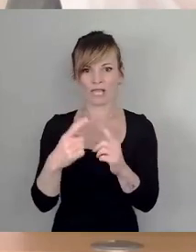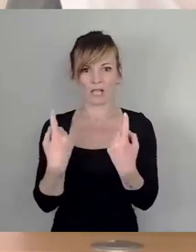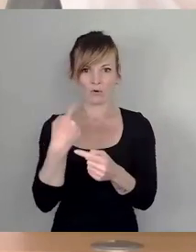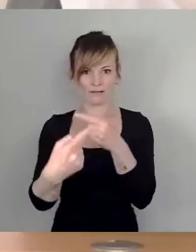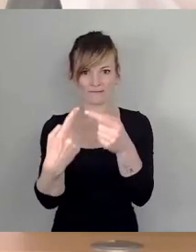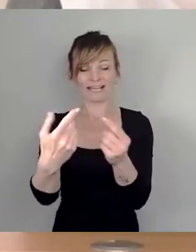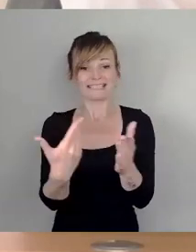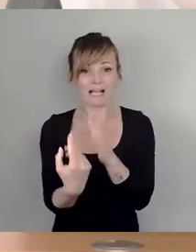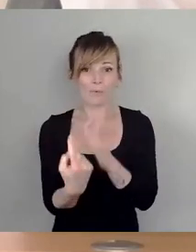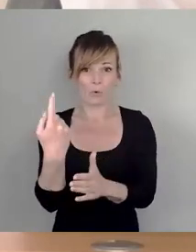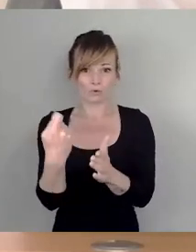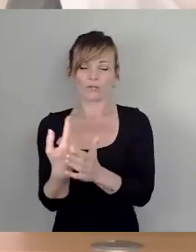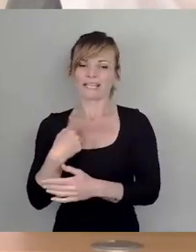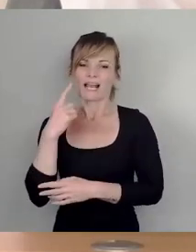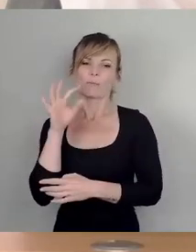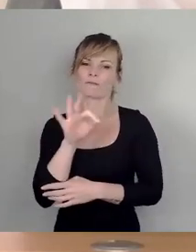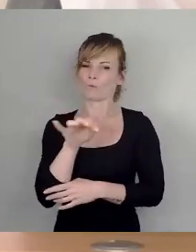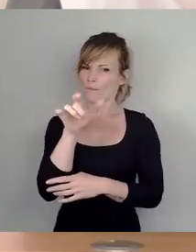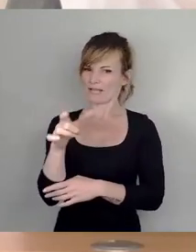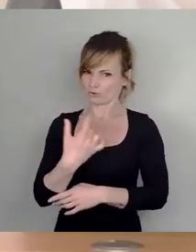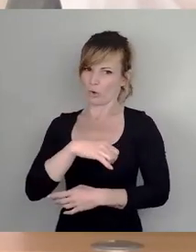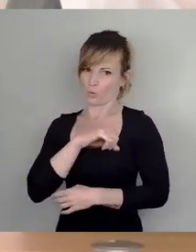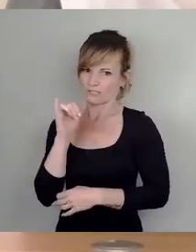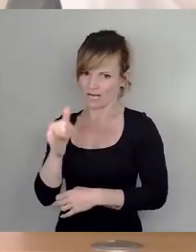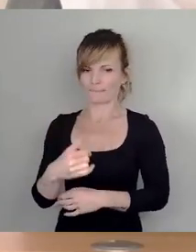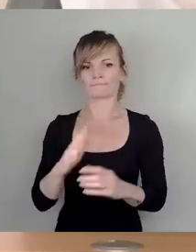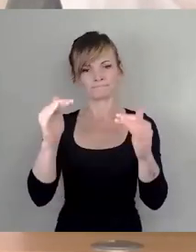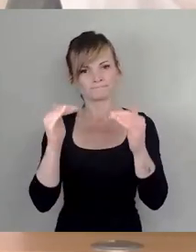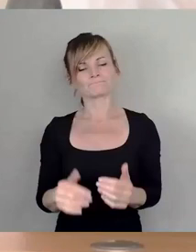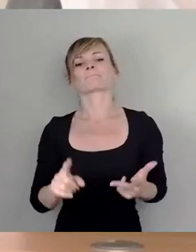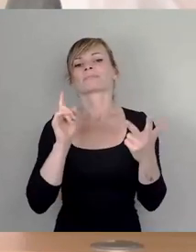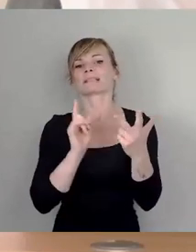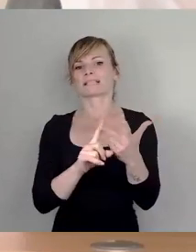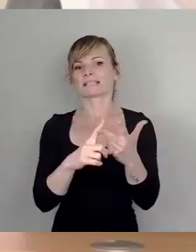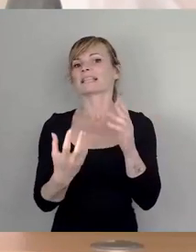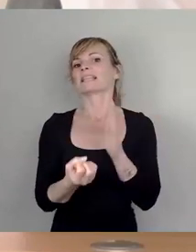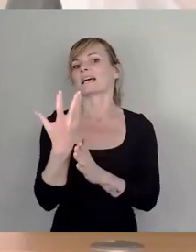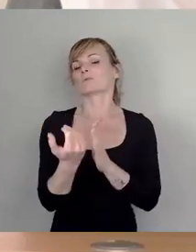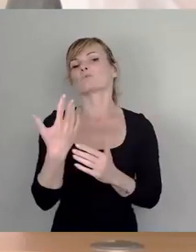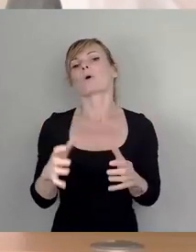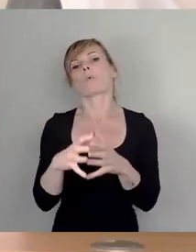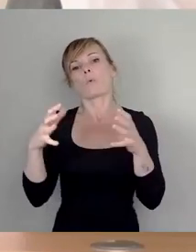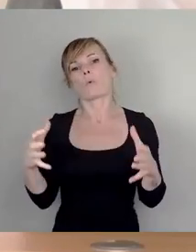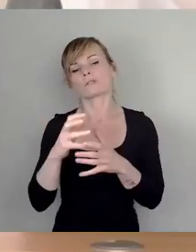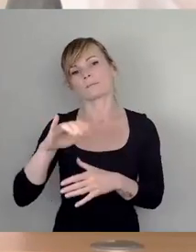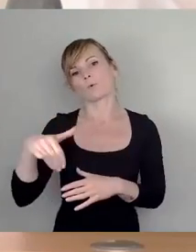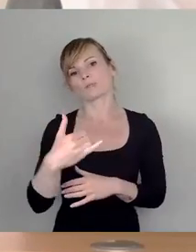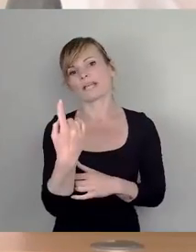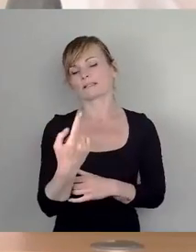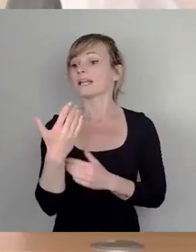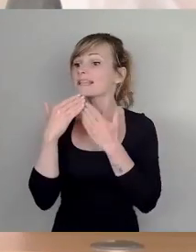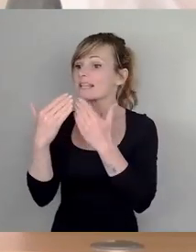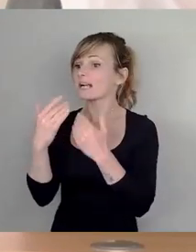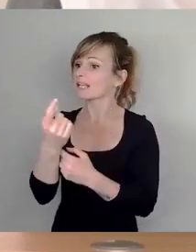Menschen. Drittens, das Naturschutzgroßprojekt, Sie haben es ja dankenswerterweise im Stadtrat beschlossen. Wir haben dazu im